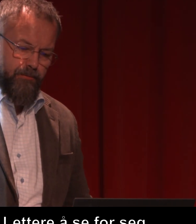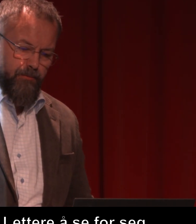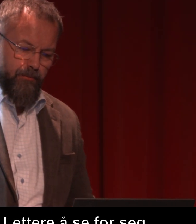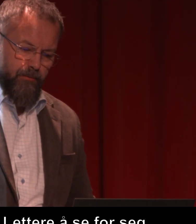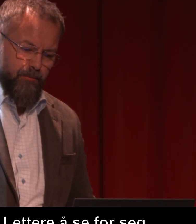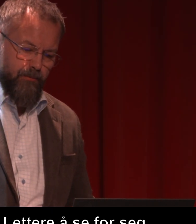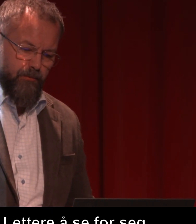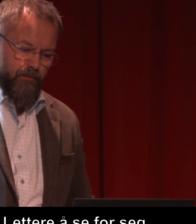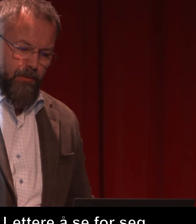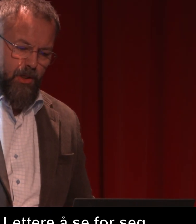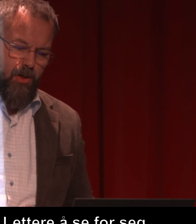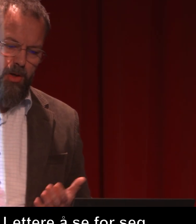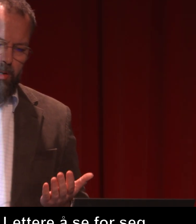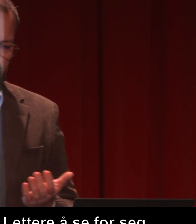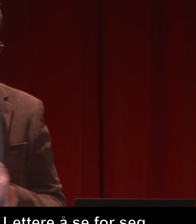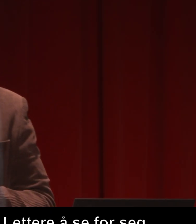arbeidsplass.